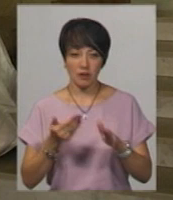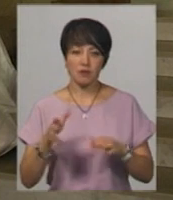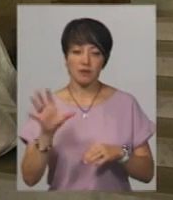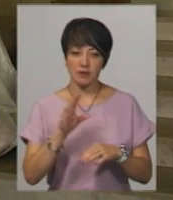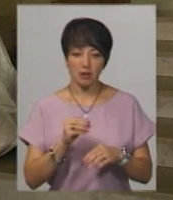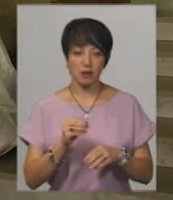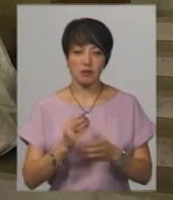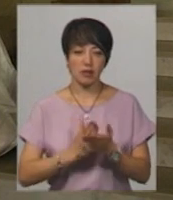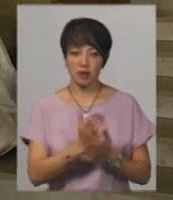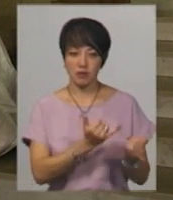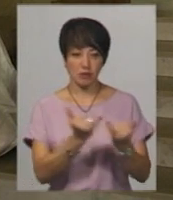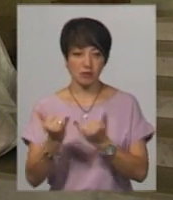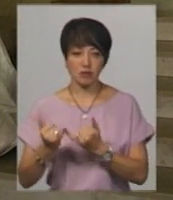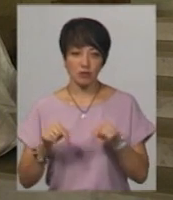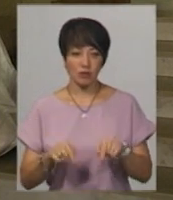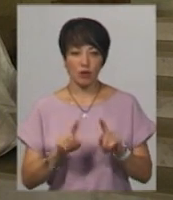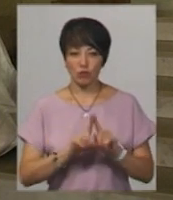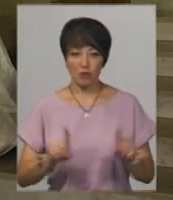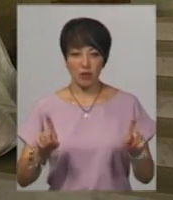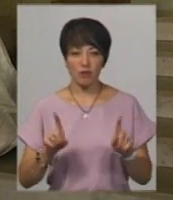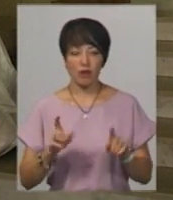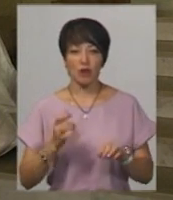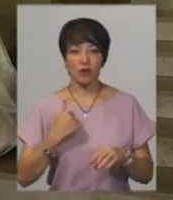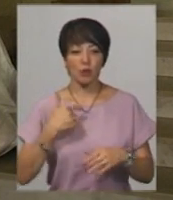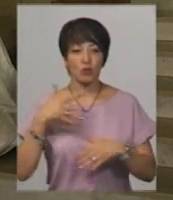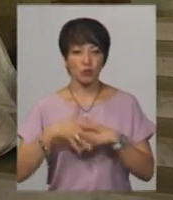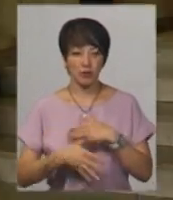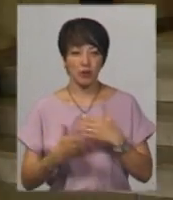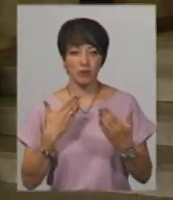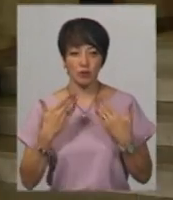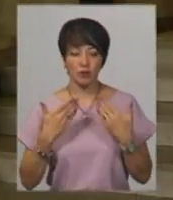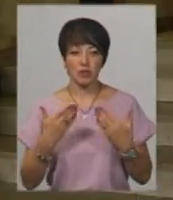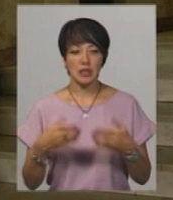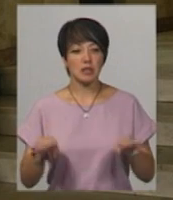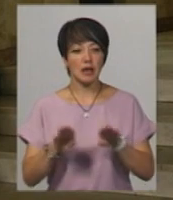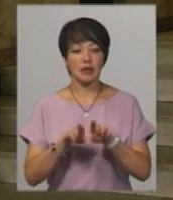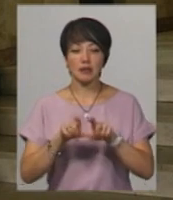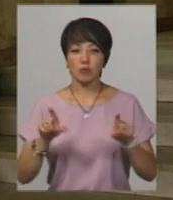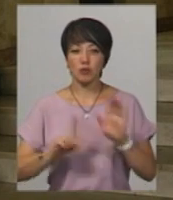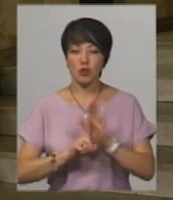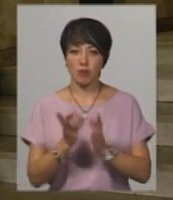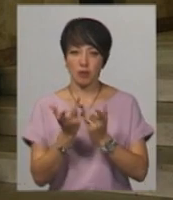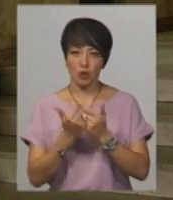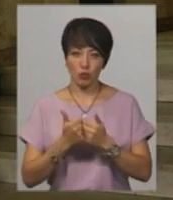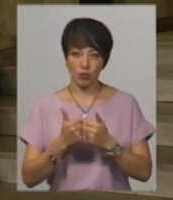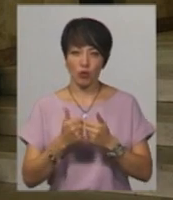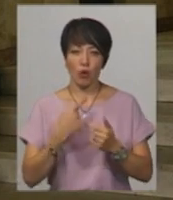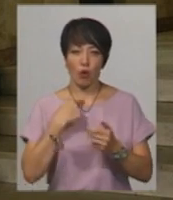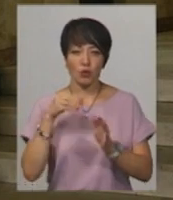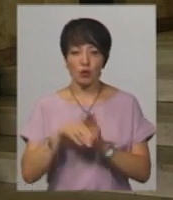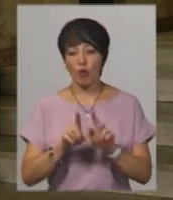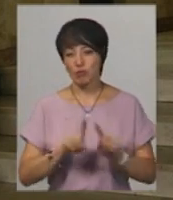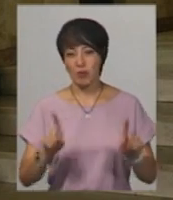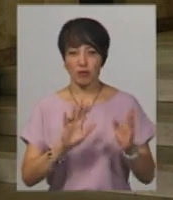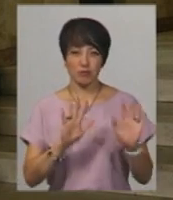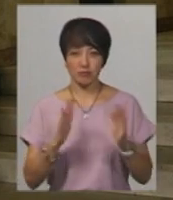Сервіс був, дійсно, в цей раз якось особливий, тому що нас з розумінням поняли. Закрили дільницю, почали підрахунок голосів. Таких особливих